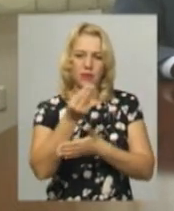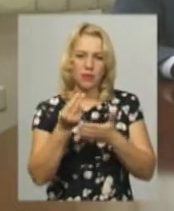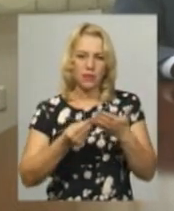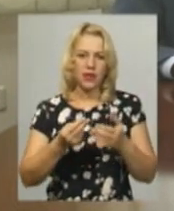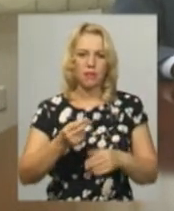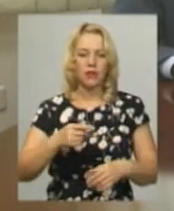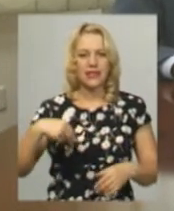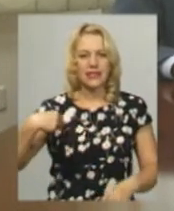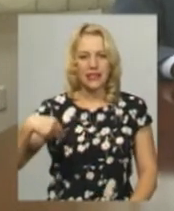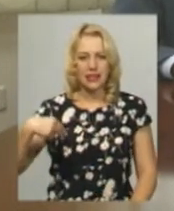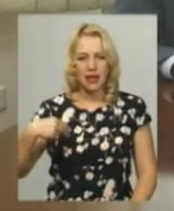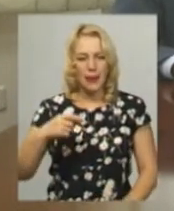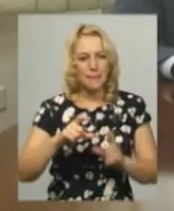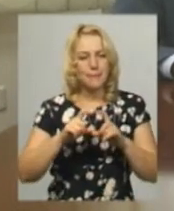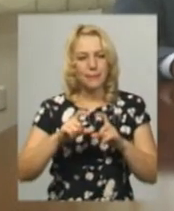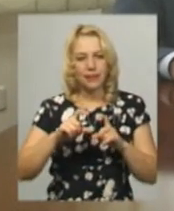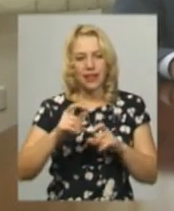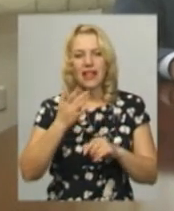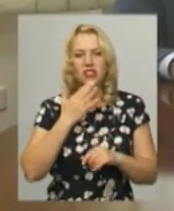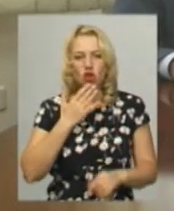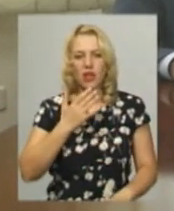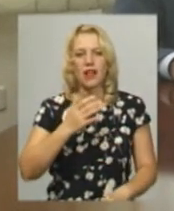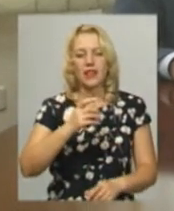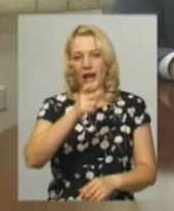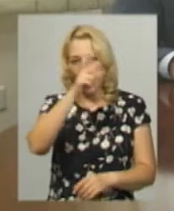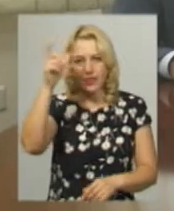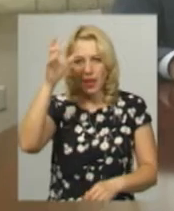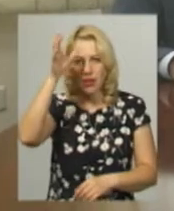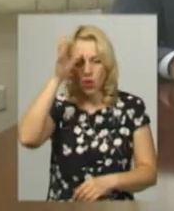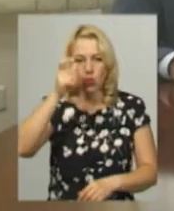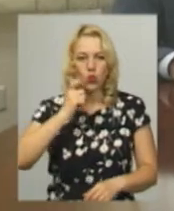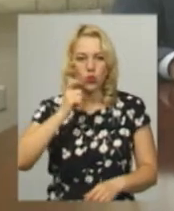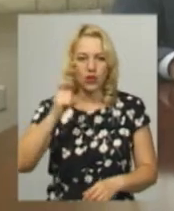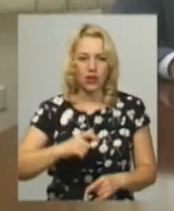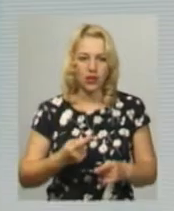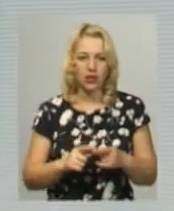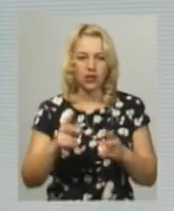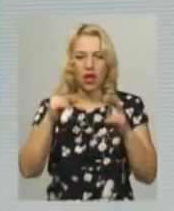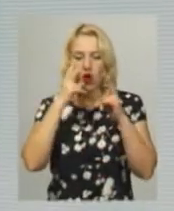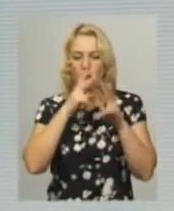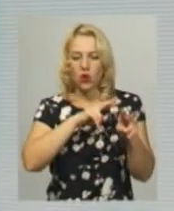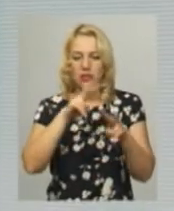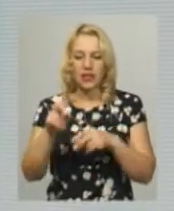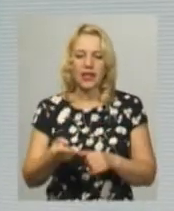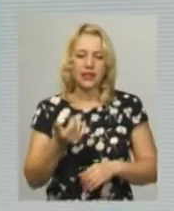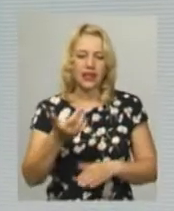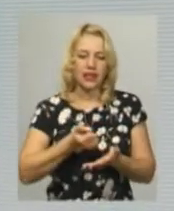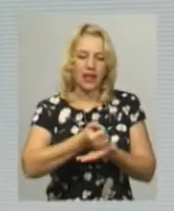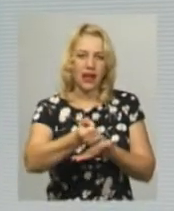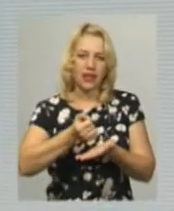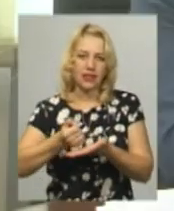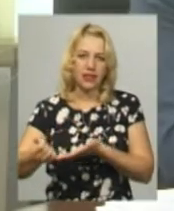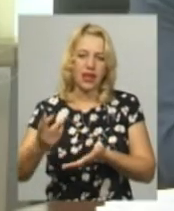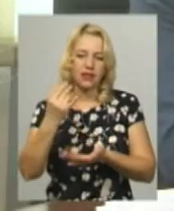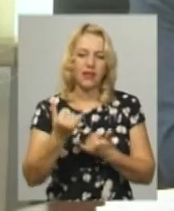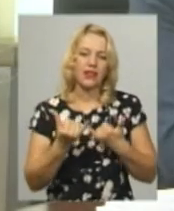Національної академії наук України. За словами Зінової Никифорчина, розглядалися декілька кандидатів для зображення на тисячній